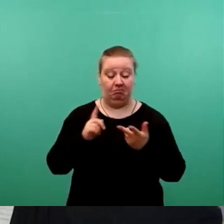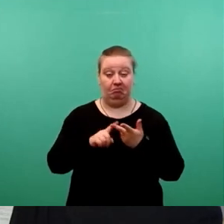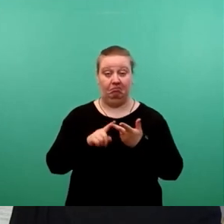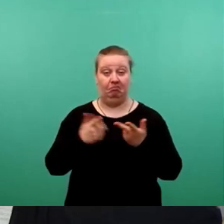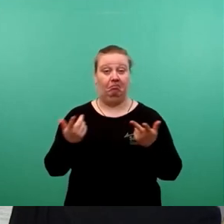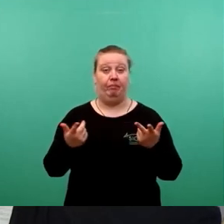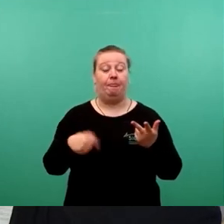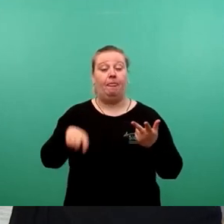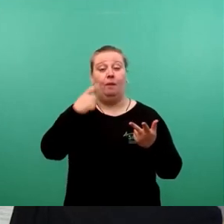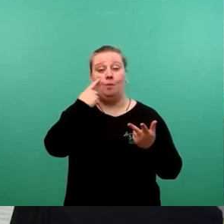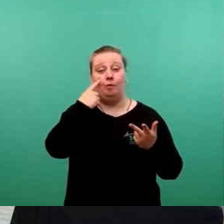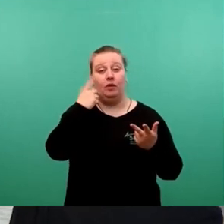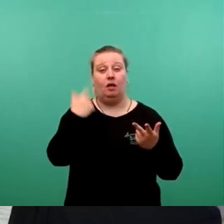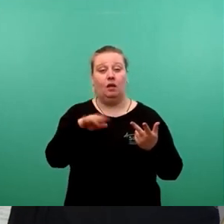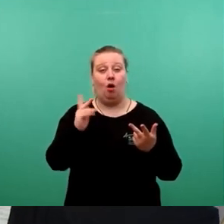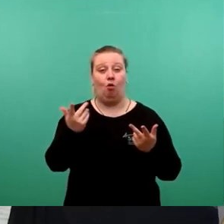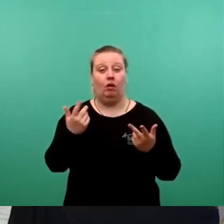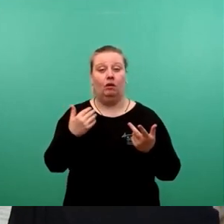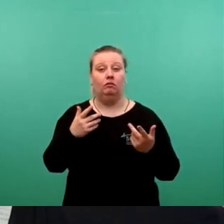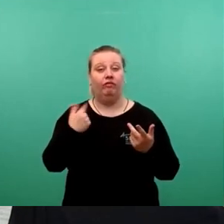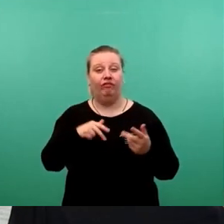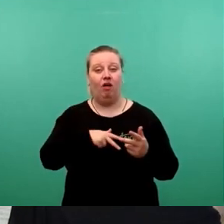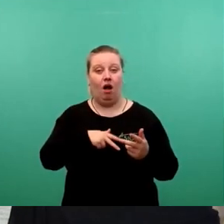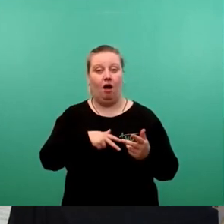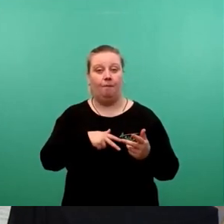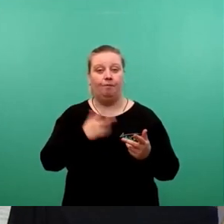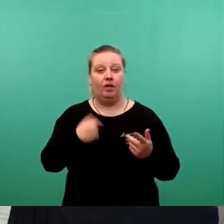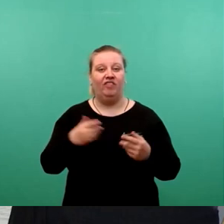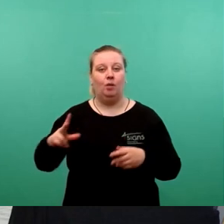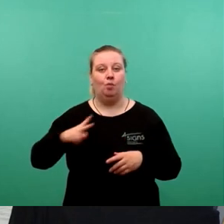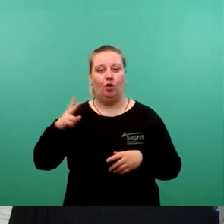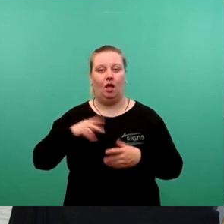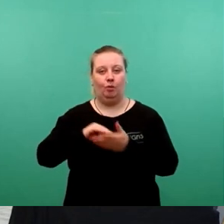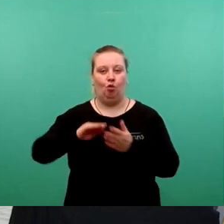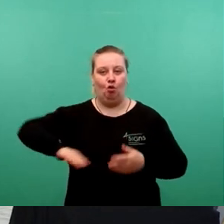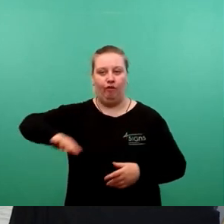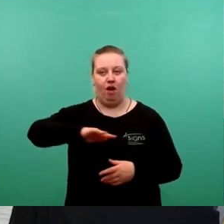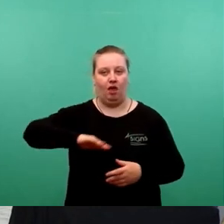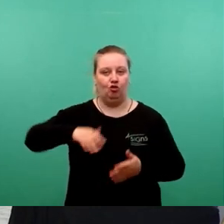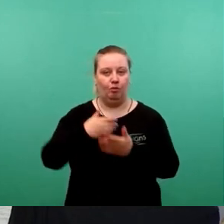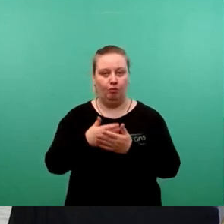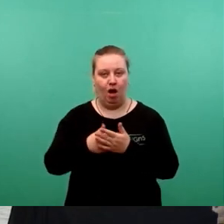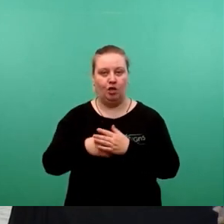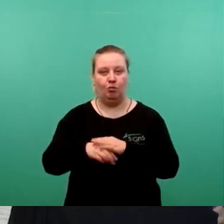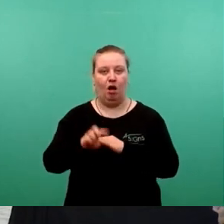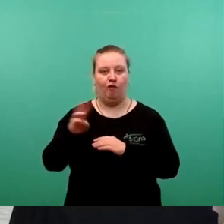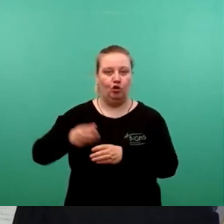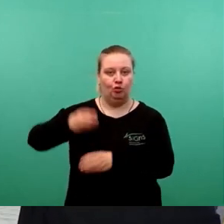konkreten sachlichen Gründe sprechen gegen eine Anmietung von modernen Büroflächen, zum Beispiel im World Trade Center?